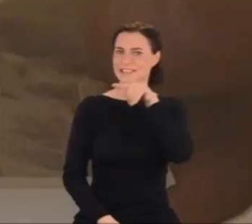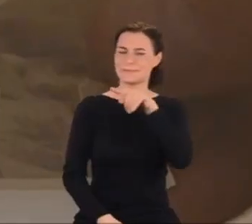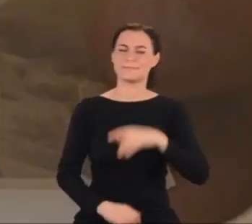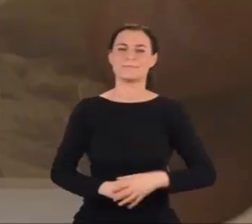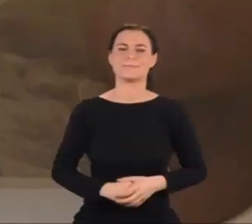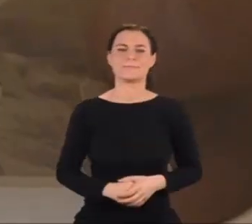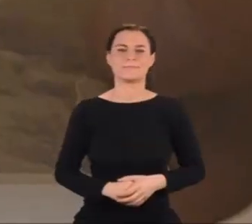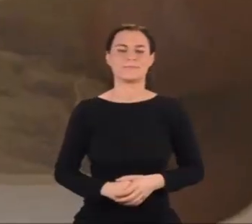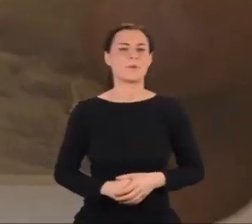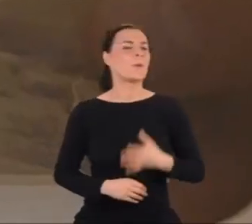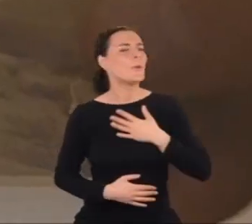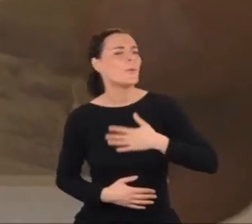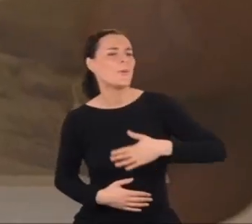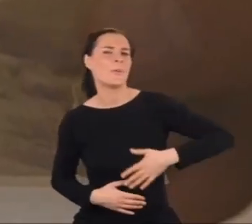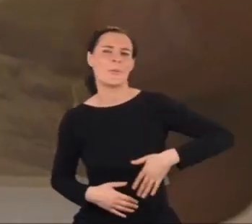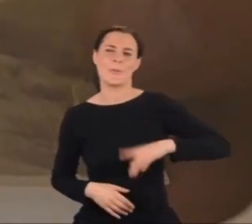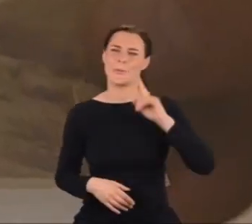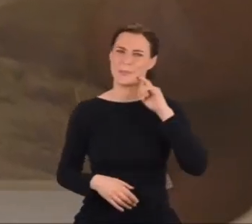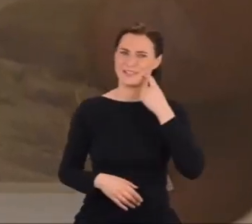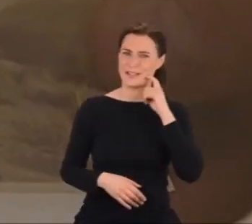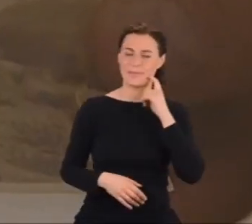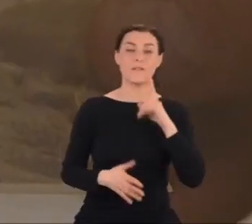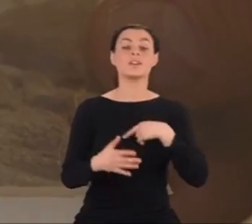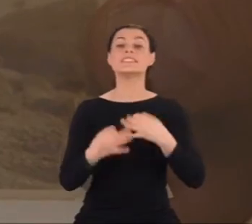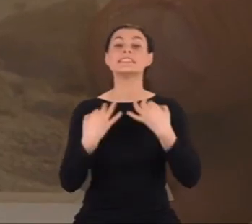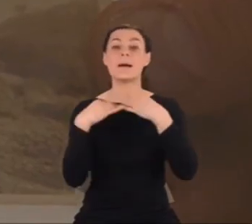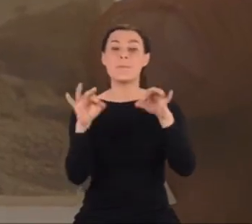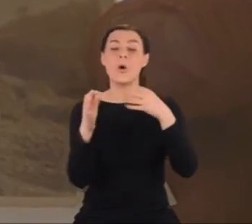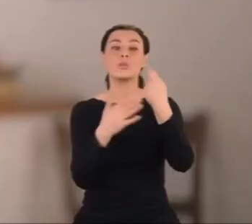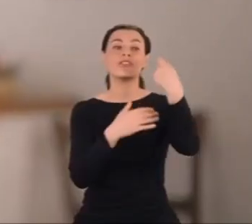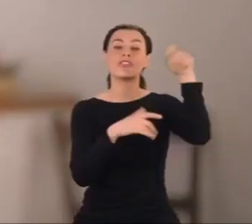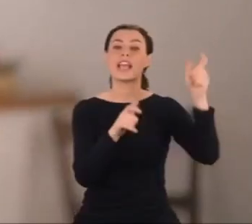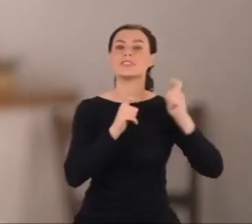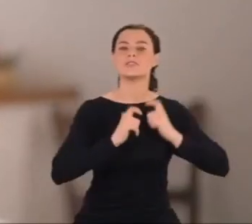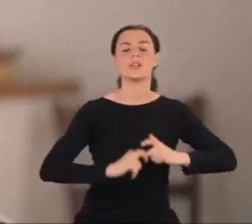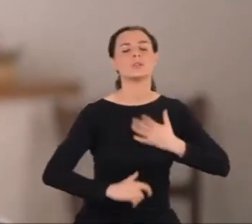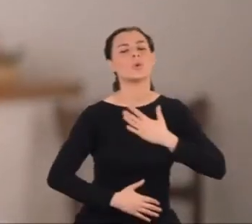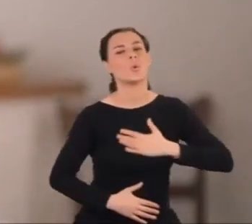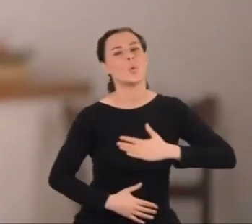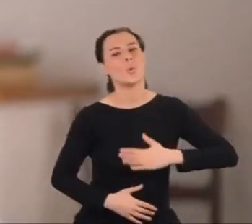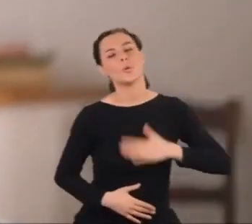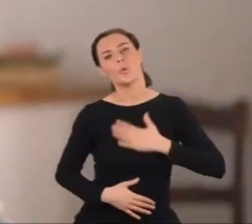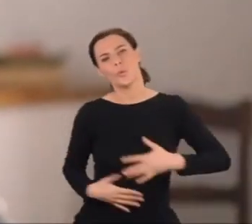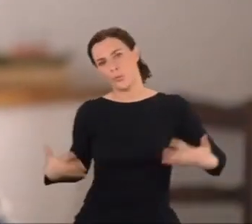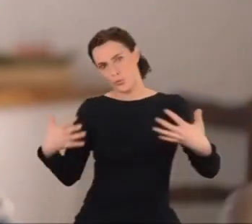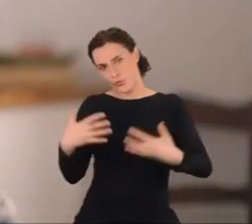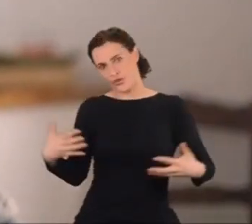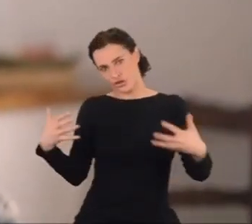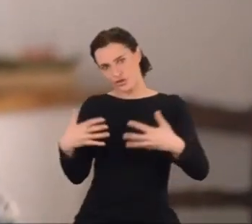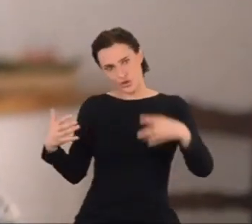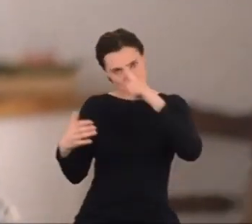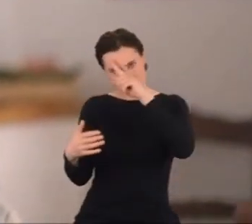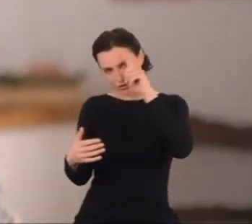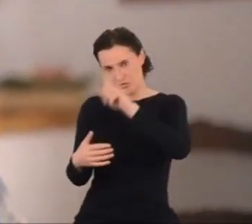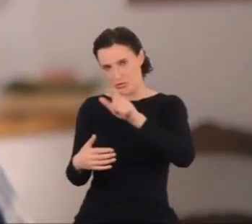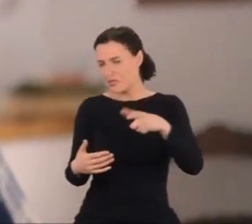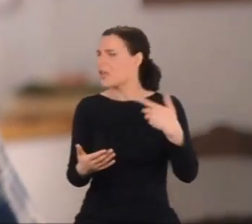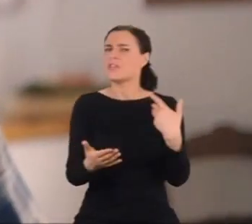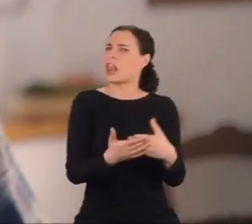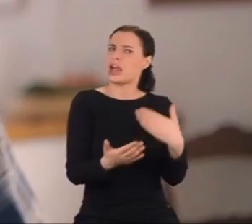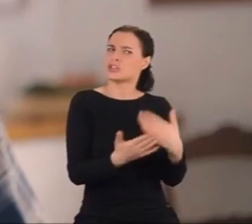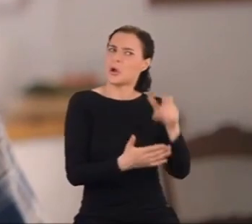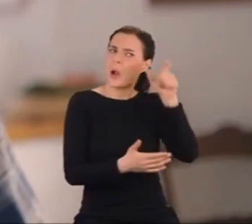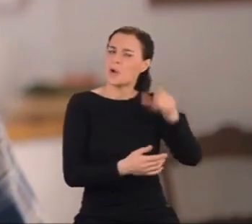Dobrze się bawił, lubił samochodowe wypady na wieś. Musiał być towarzyski. To dlaczego zwykle